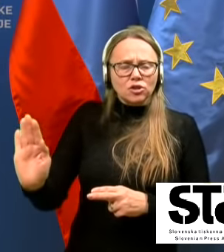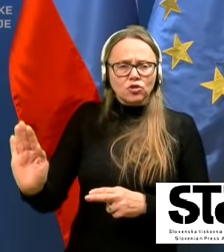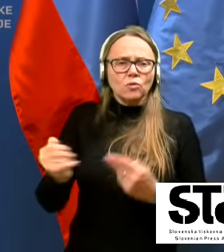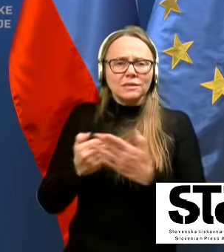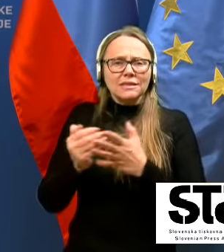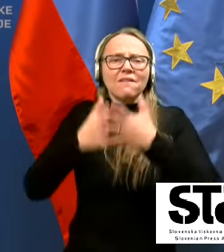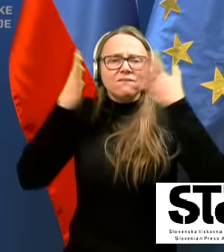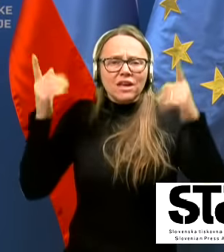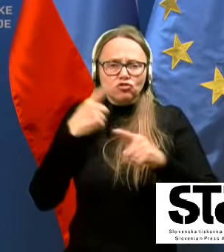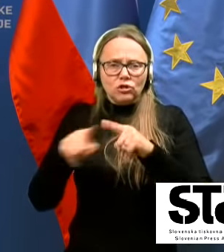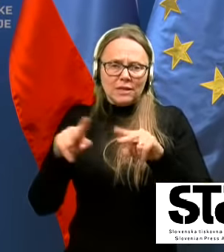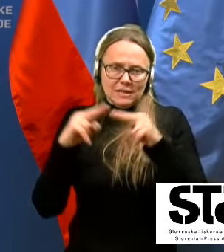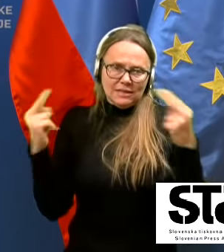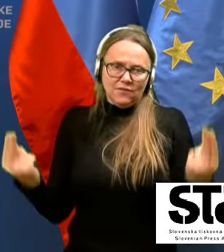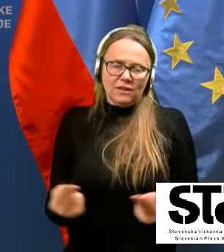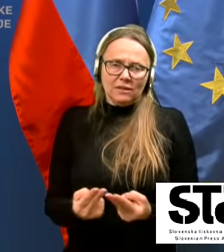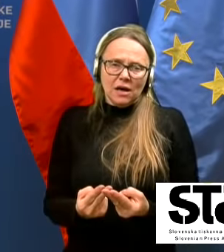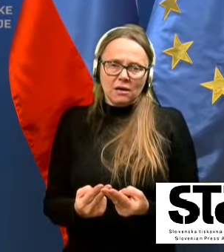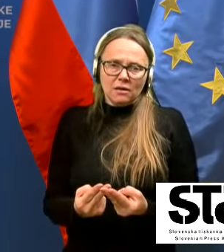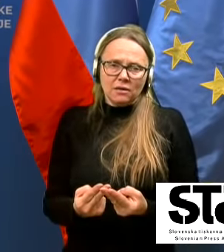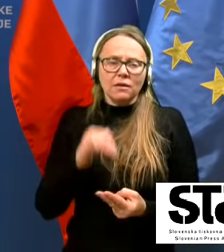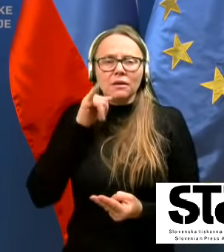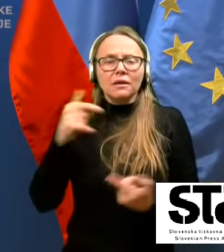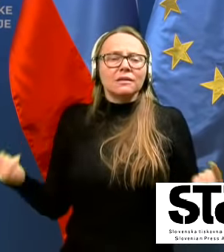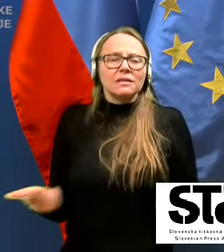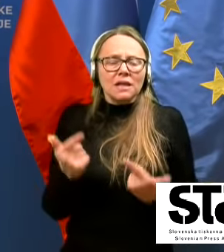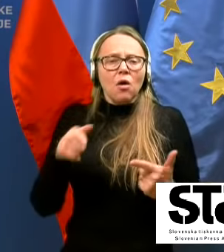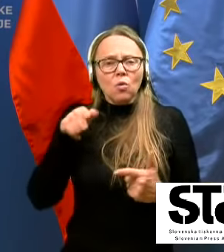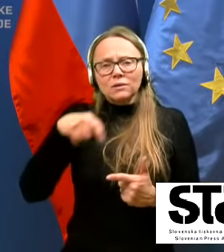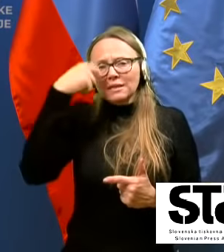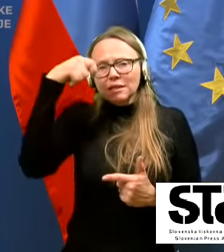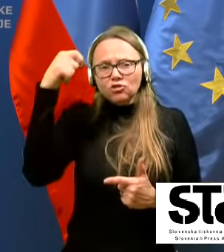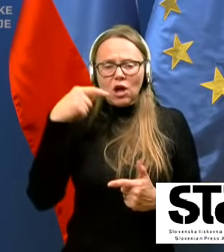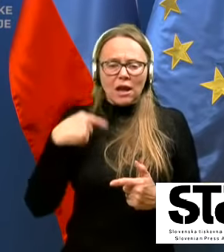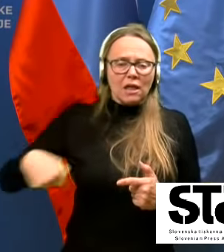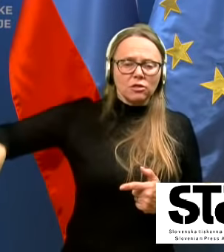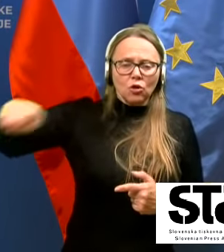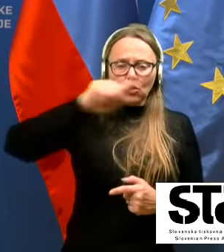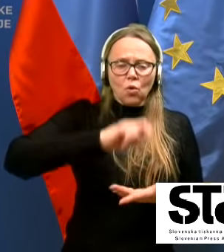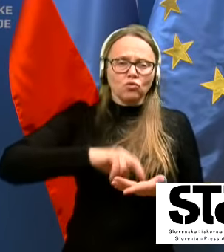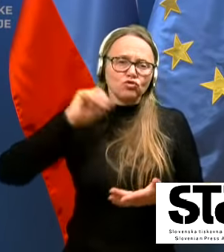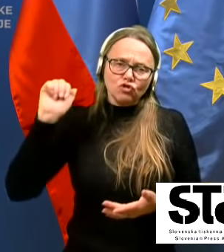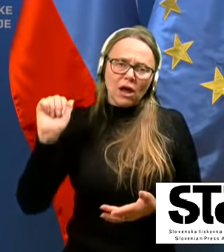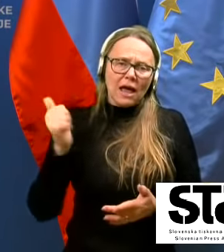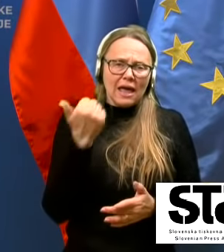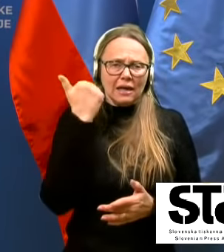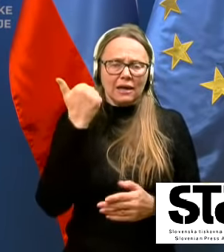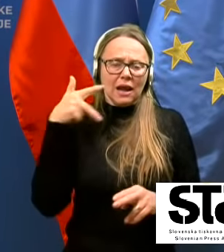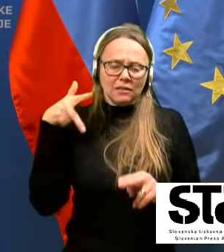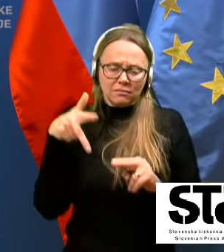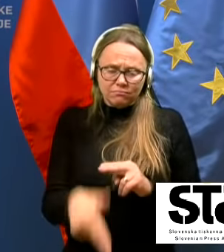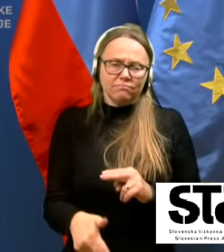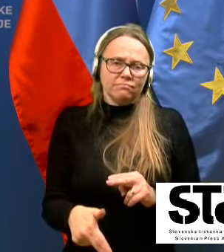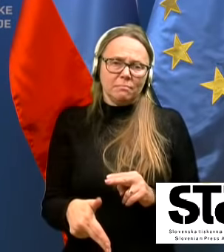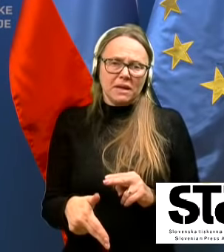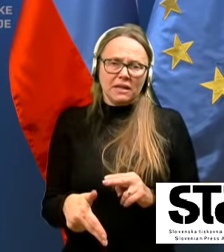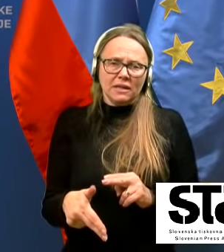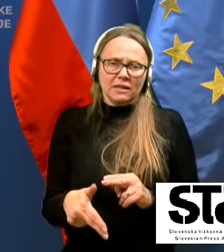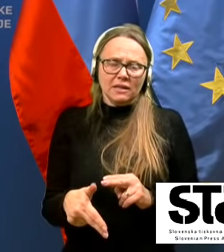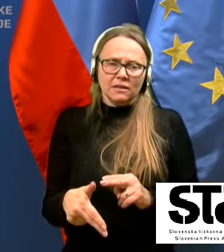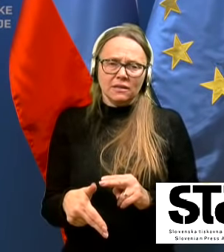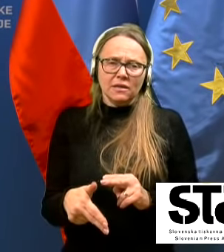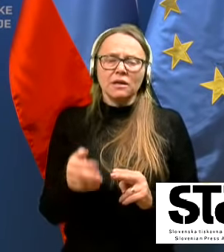In da se da ta začalan krog še enkrat prekint, predvsem, predvsem z